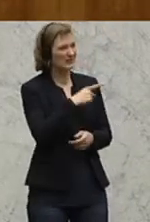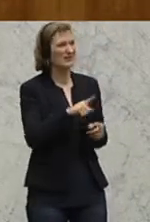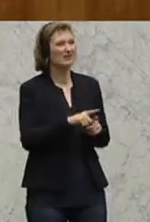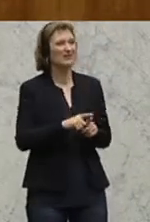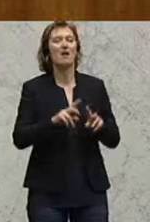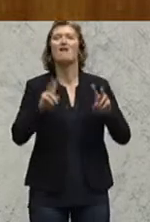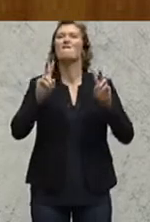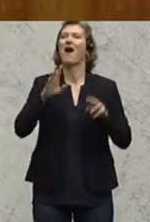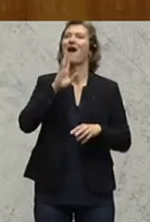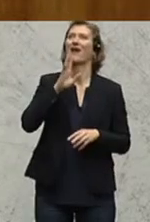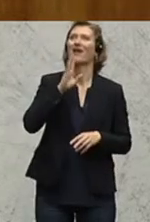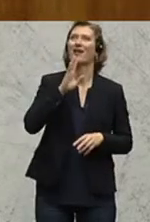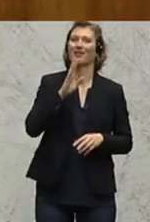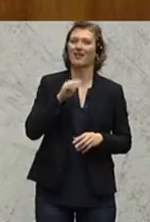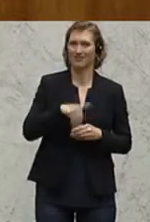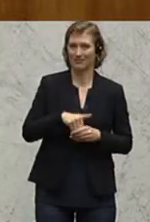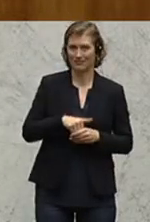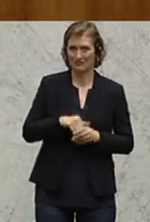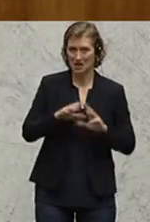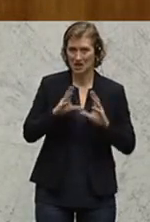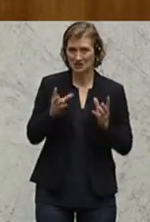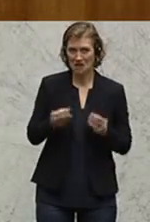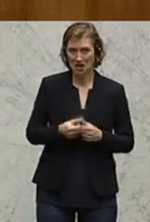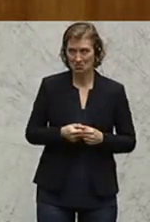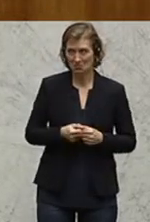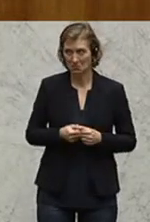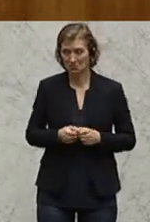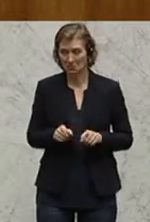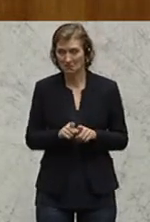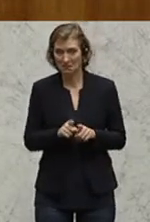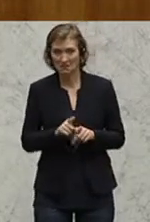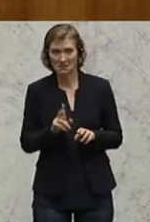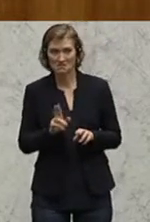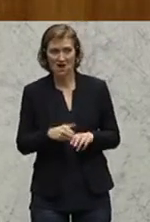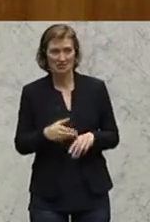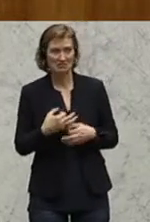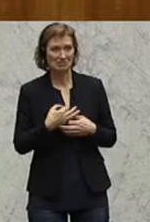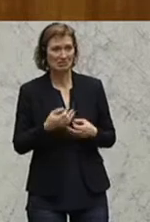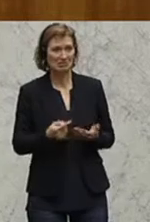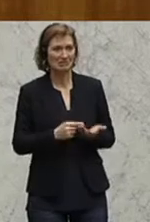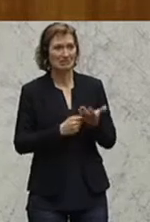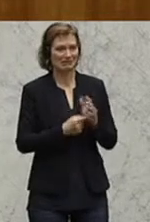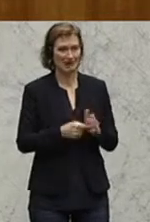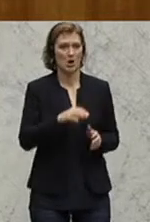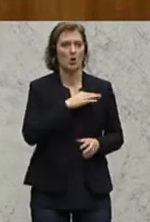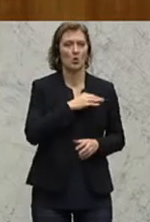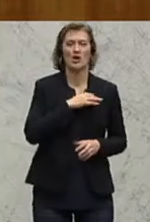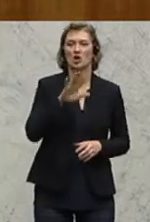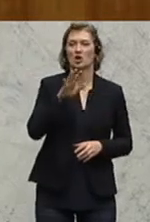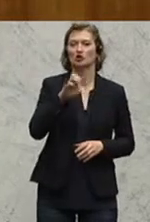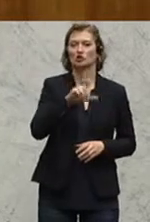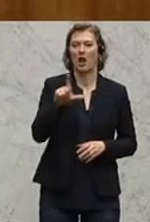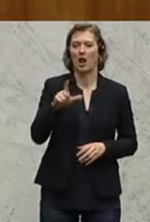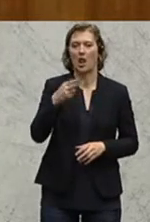wahrheitsgetreu und in Summe fast zur Gänze aufgezeigt, der Herr Kollege Schellhorn und auch der Herr